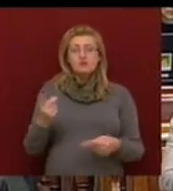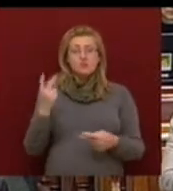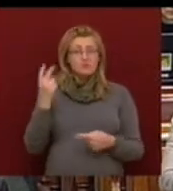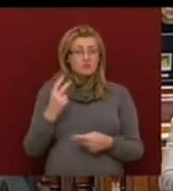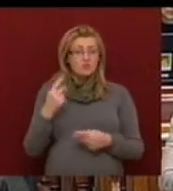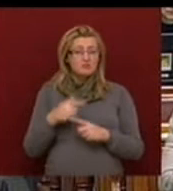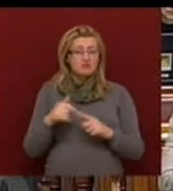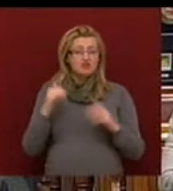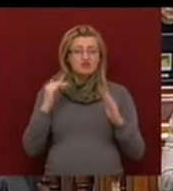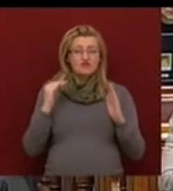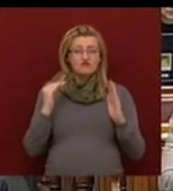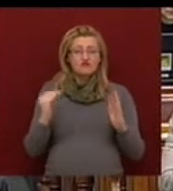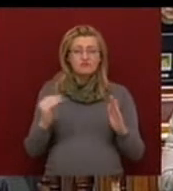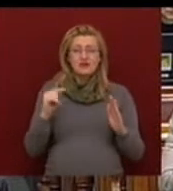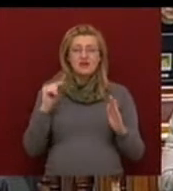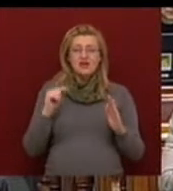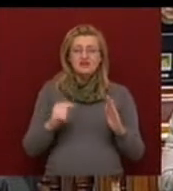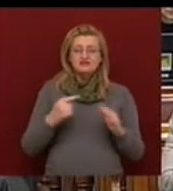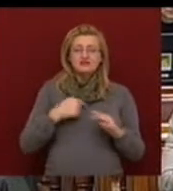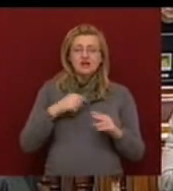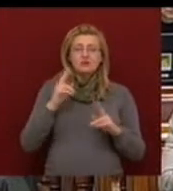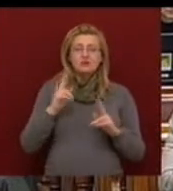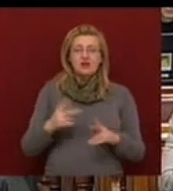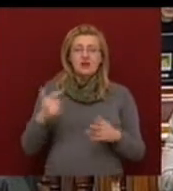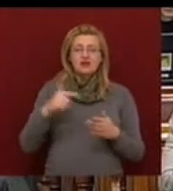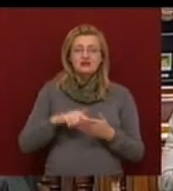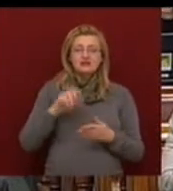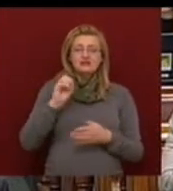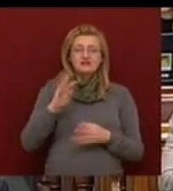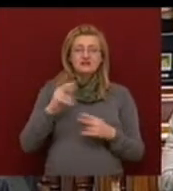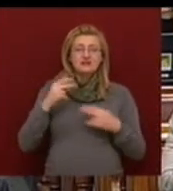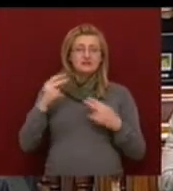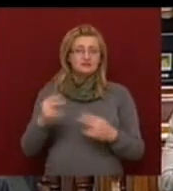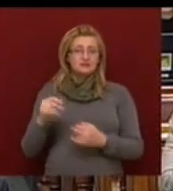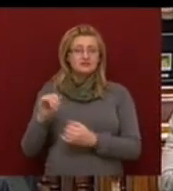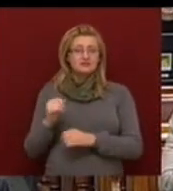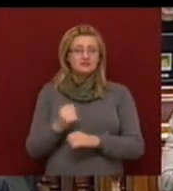elmúlt másfél évben, ezt nekünk kell majd 2014 után eltakarítani.